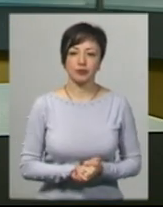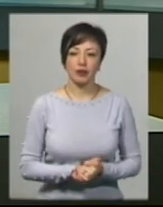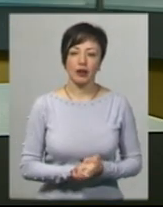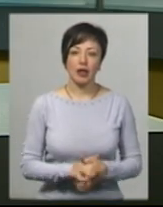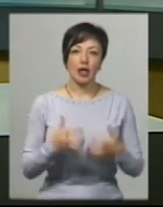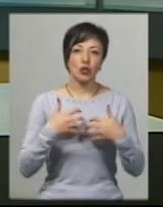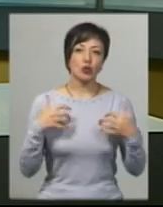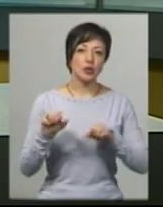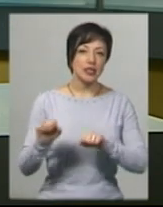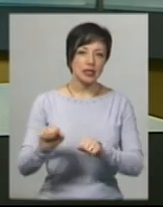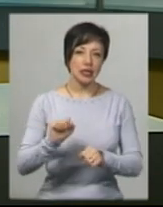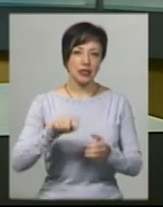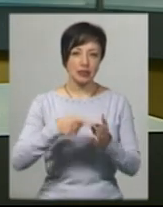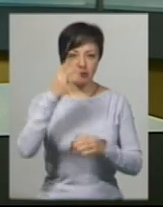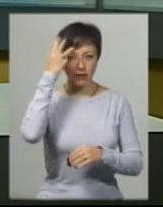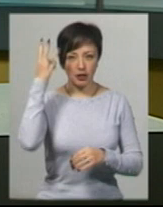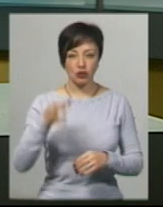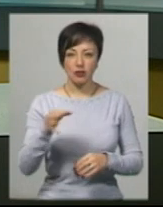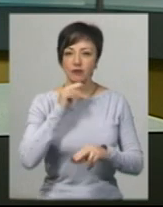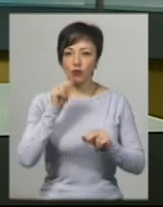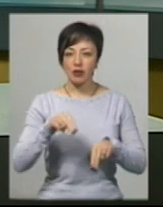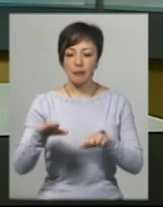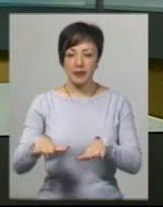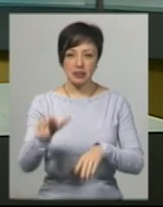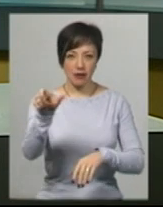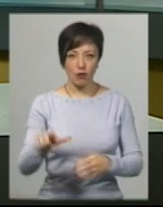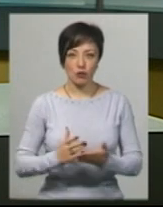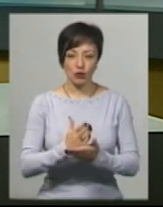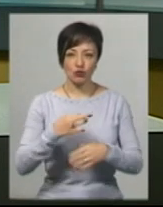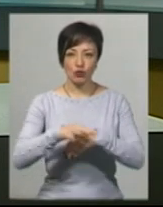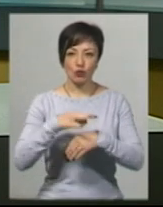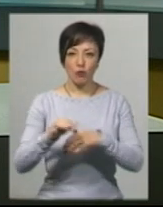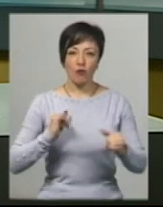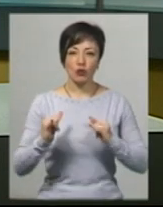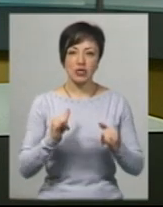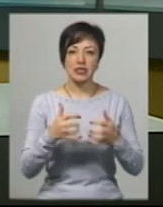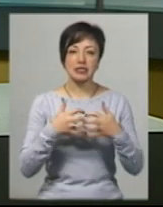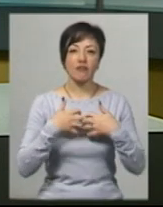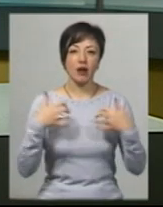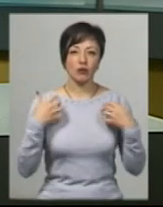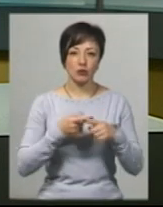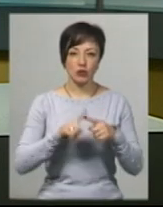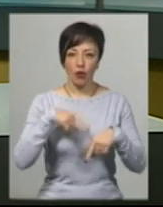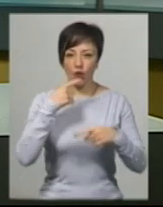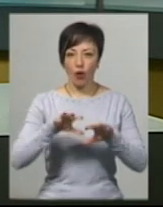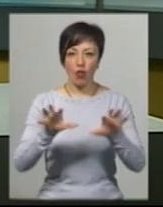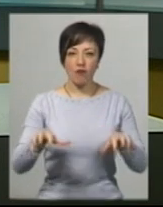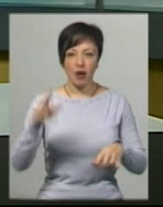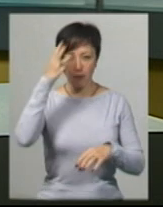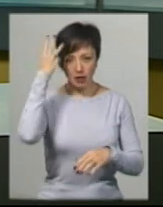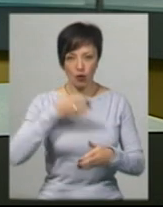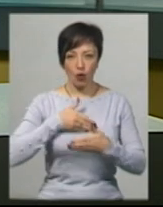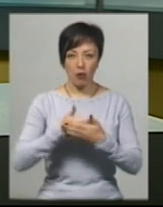Зоозахисники з Хмельниччини звинувачують місцевого посадовця у жорстокому поводженні з твариною. Про це говорить голова Хмельницької